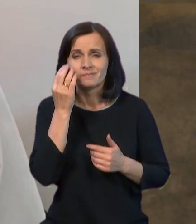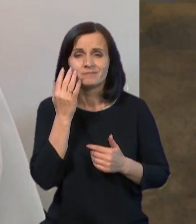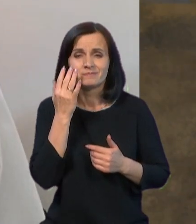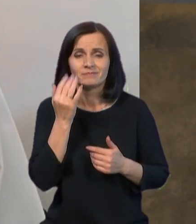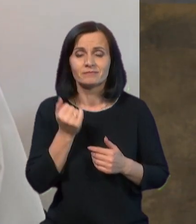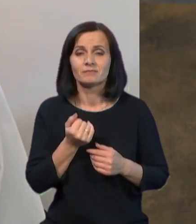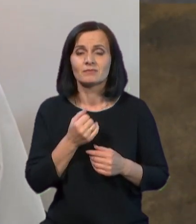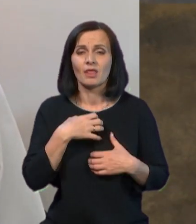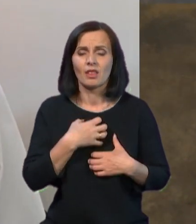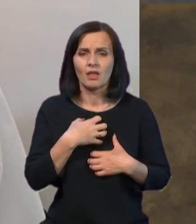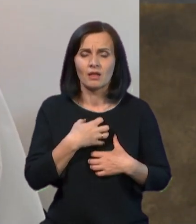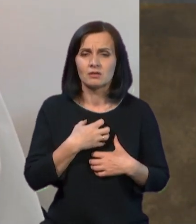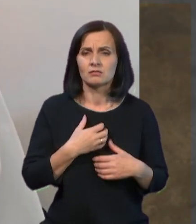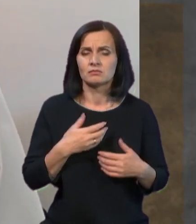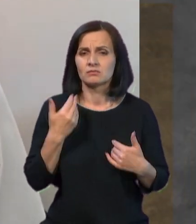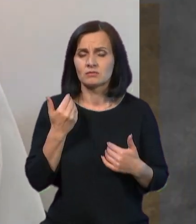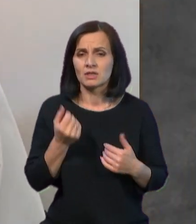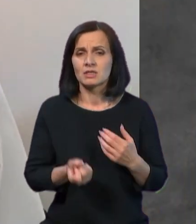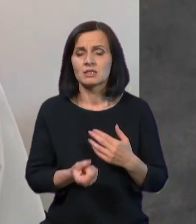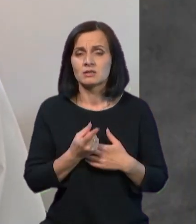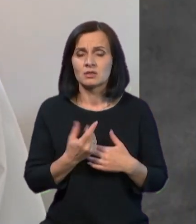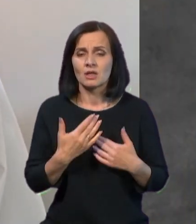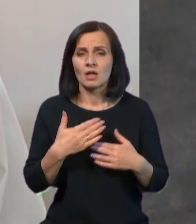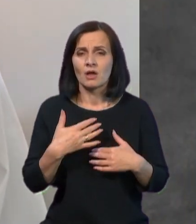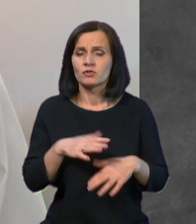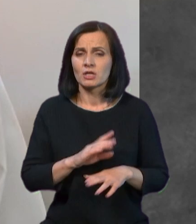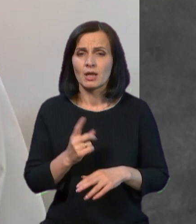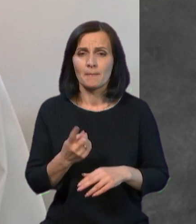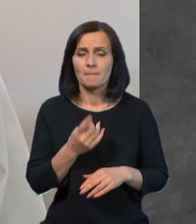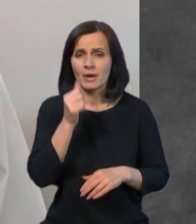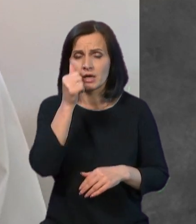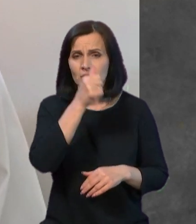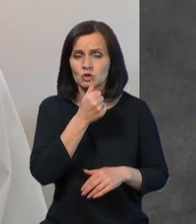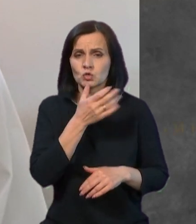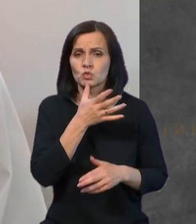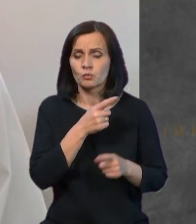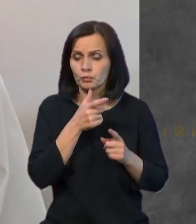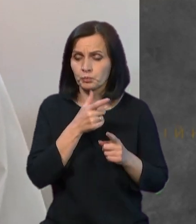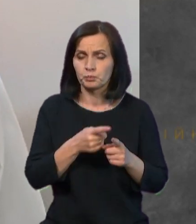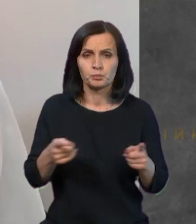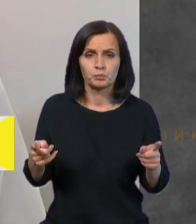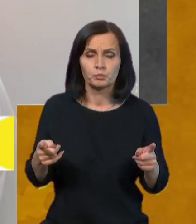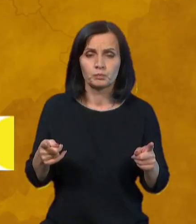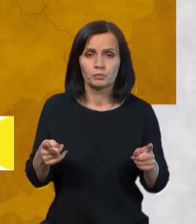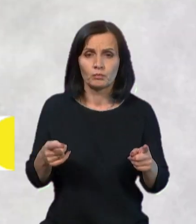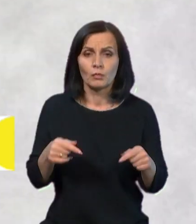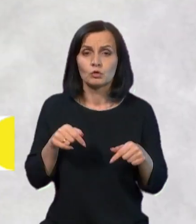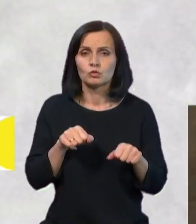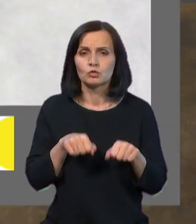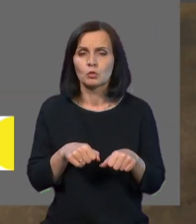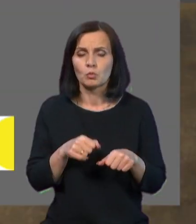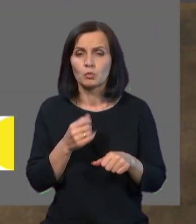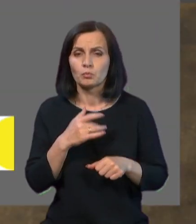покашлювання, в неї з'являється уже не перший рік в певний сезон, в певний період, тут уже можна